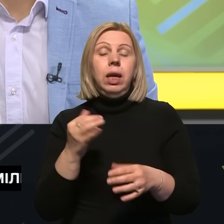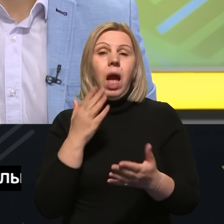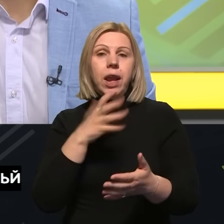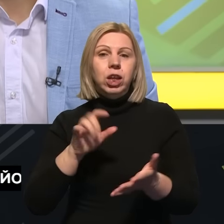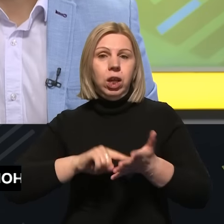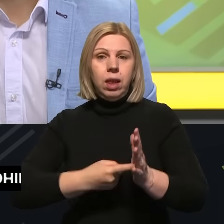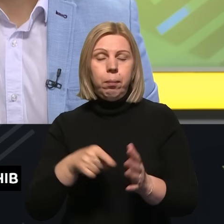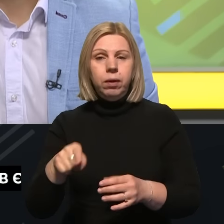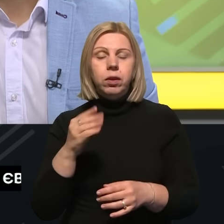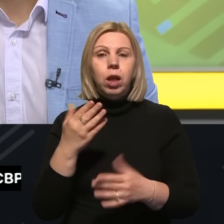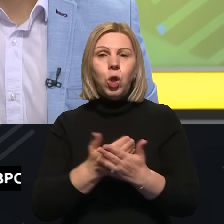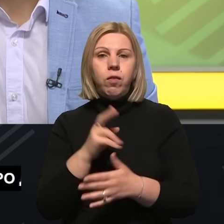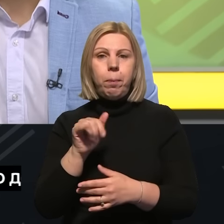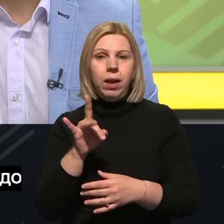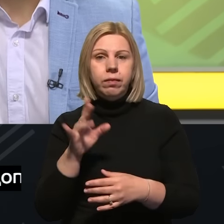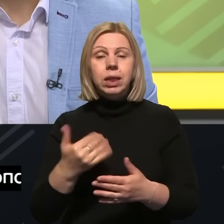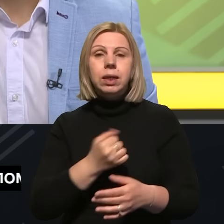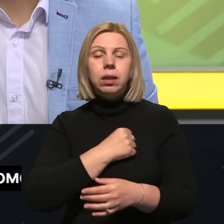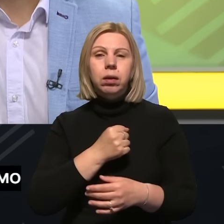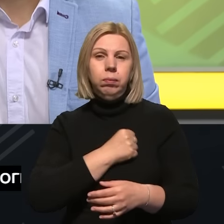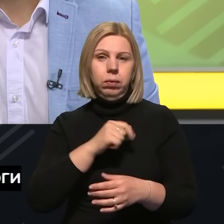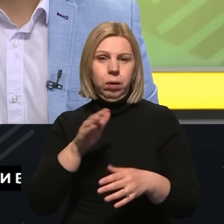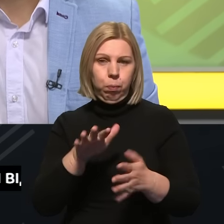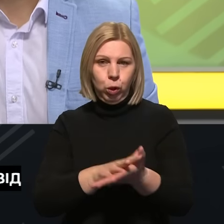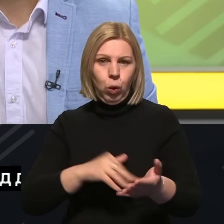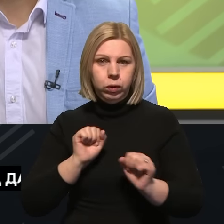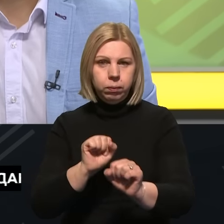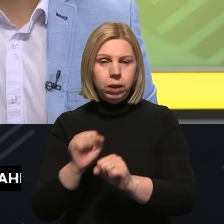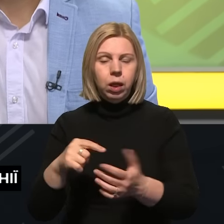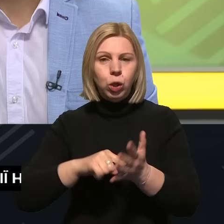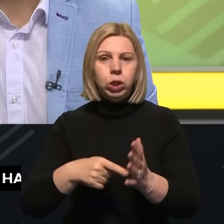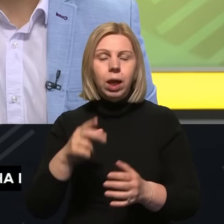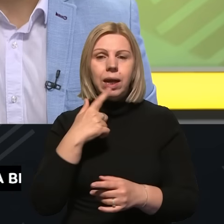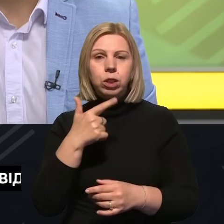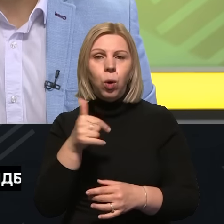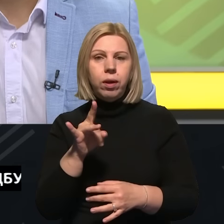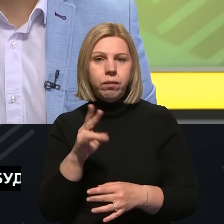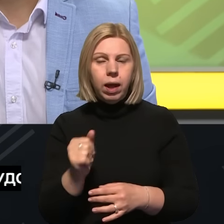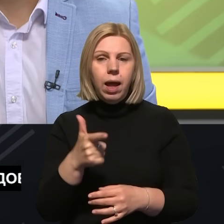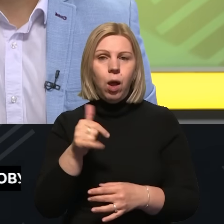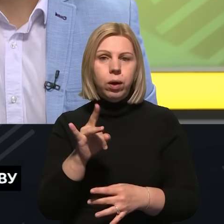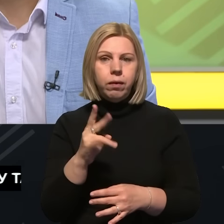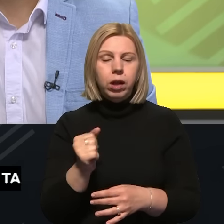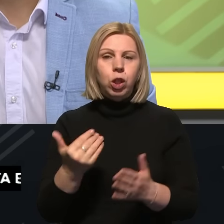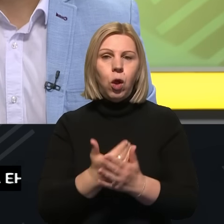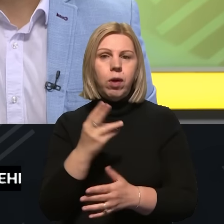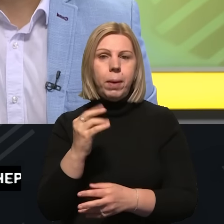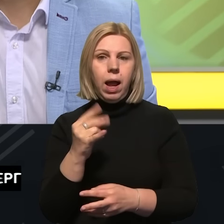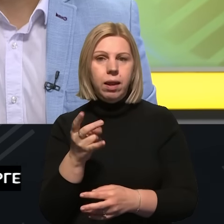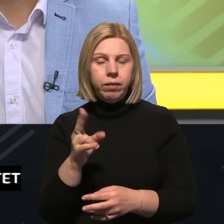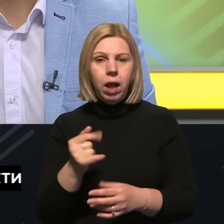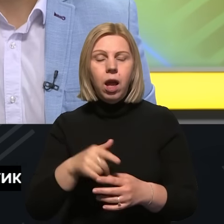Новопавлівський. Сили оборони продовжують стримувати ворога в районах населених пунктів Красногорівка, Георгіївка, Новомихайлівка,